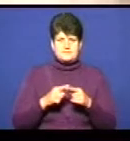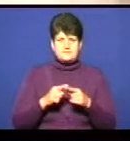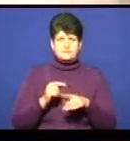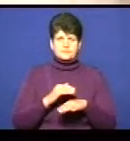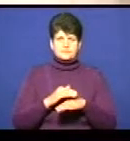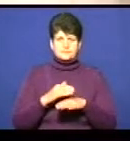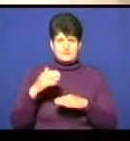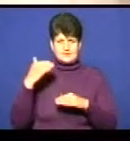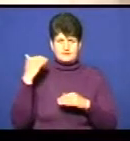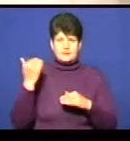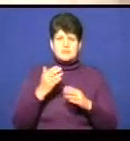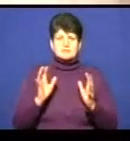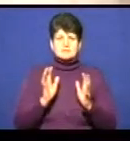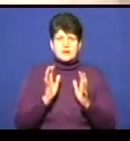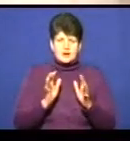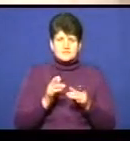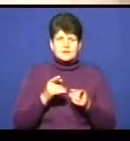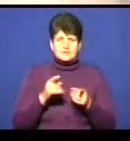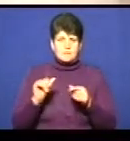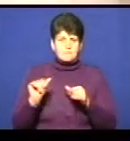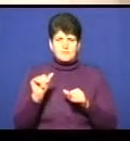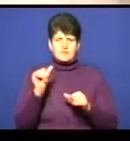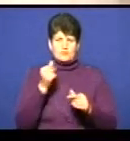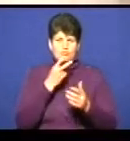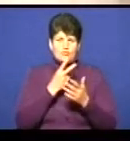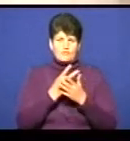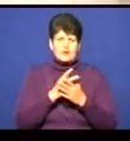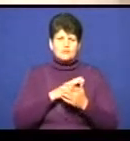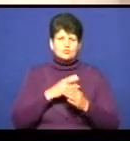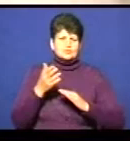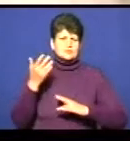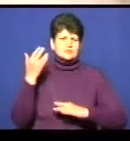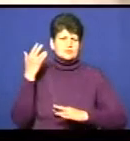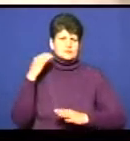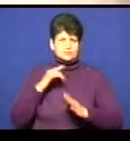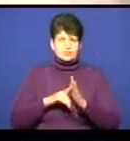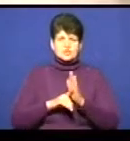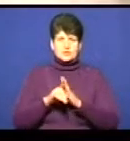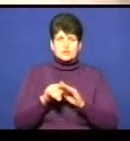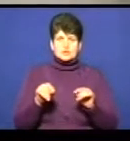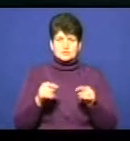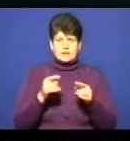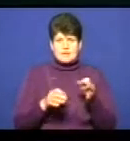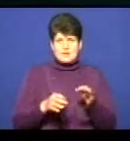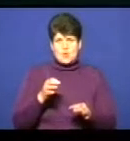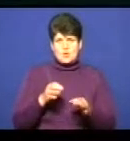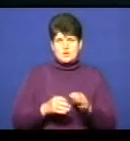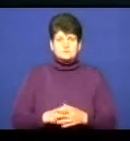Ми зберігаємо печеру в первозданному вигляді, якою вона була ще з самого початку, який створила природа.